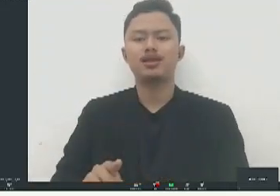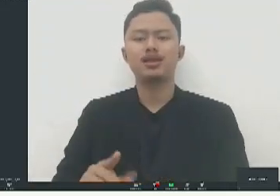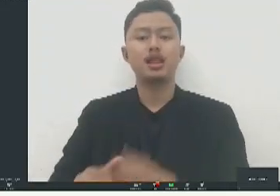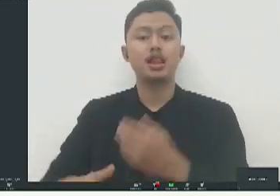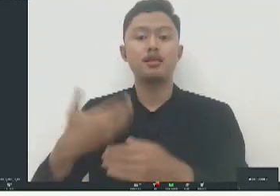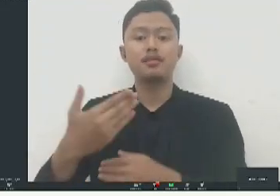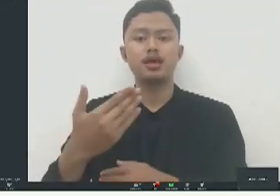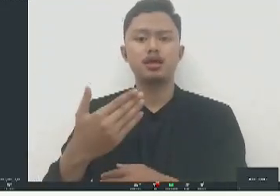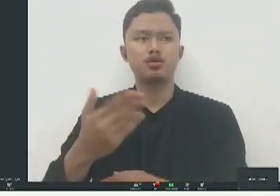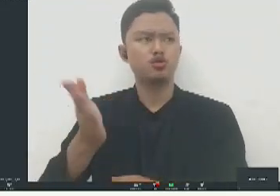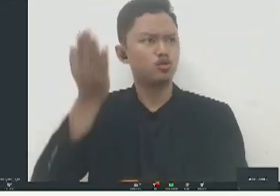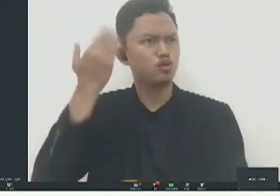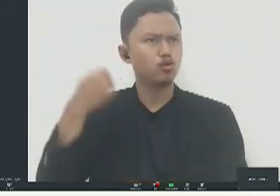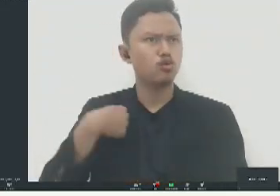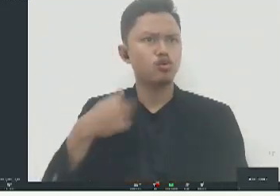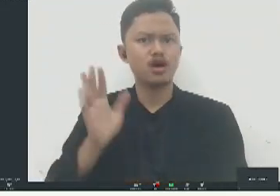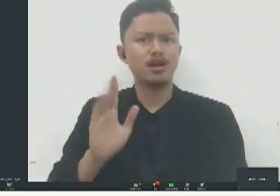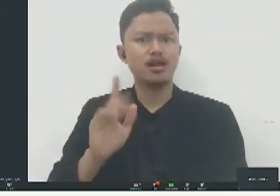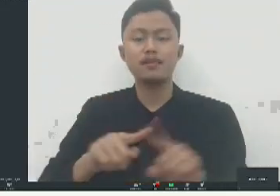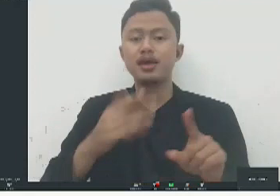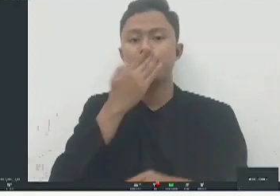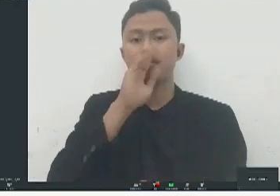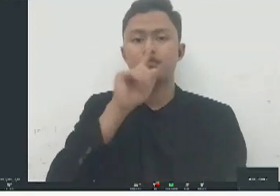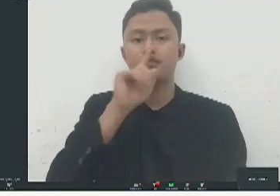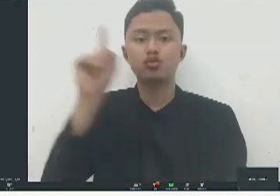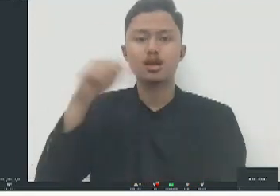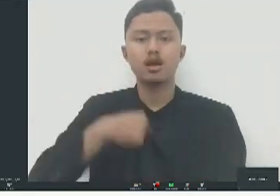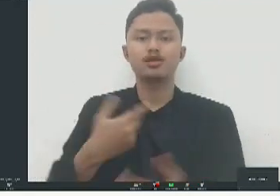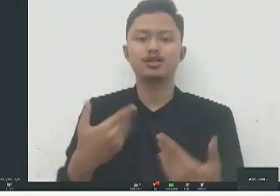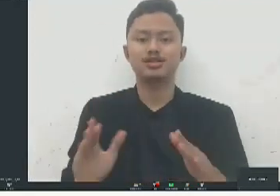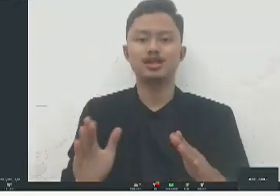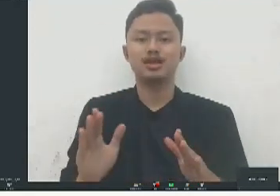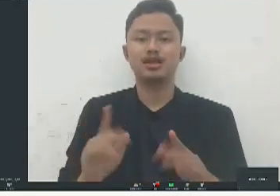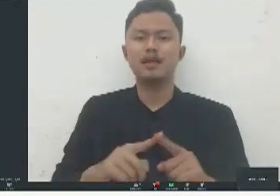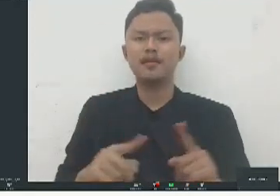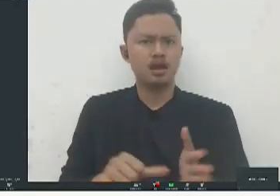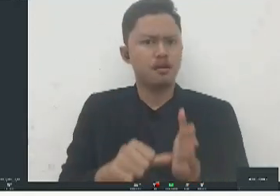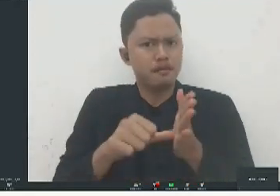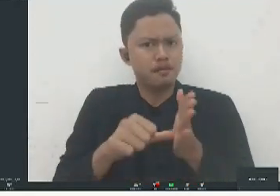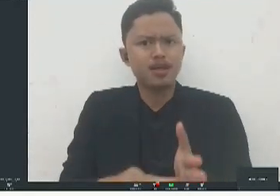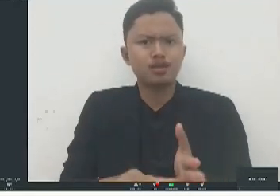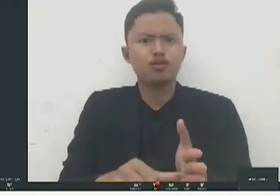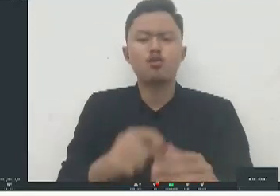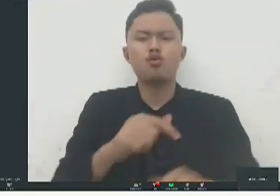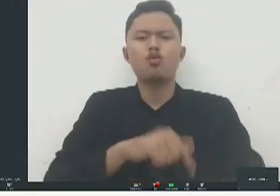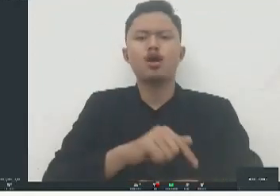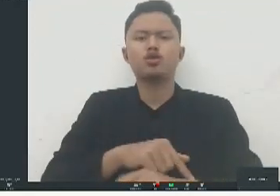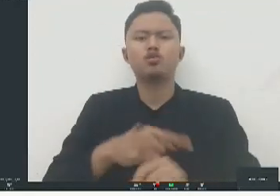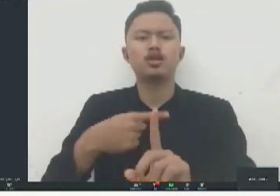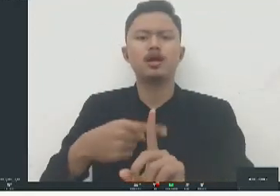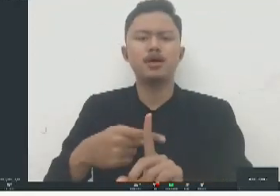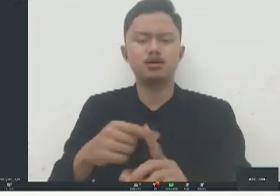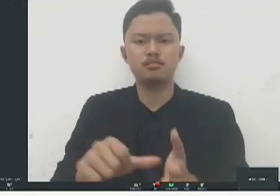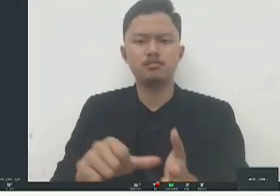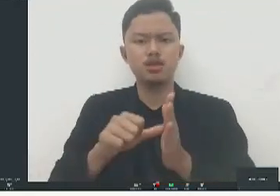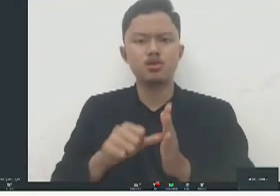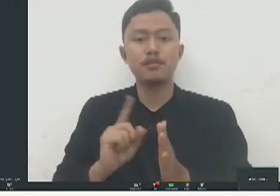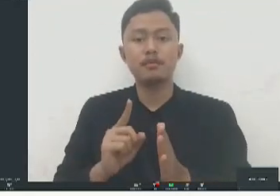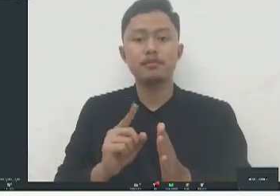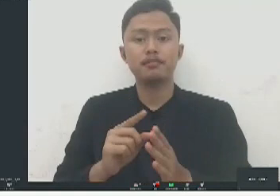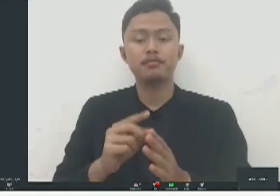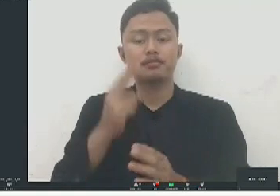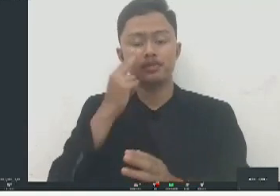alhamdulillah waktu itu saya selesai tapi akan sangat membantu sekali kalau misalnya diberikan extra time karena kan memang tutunan netra membacanya pasti